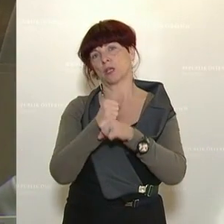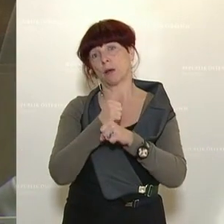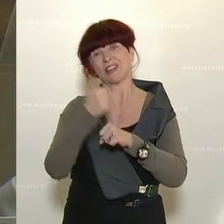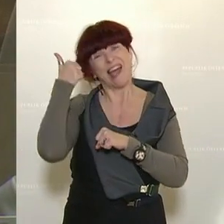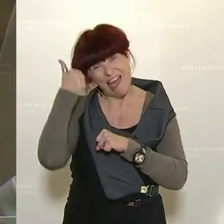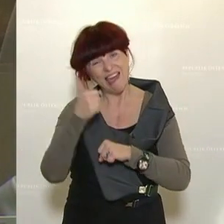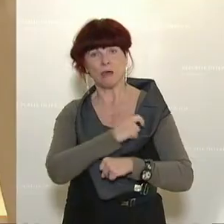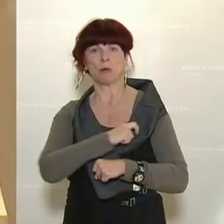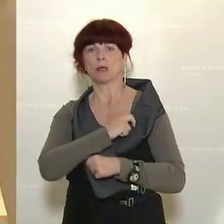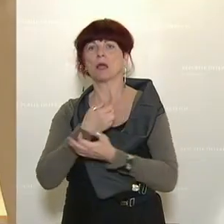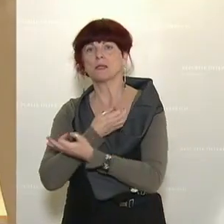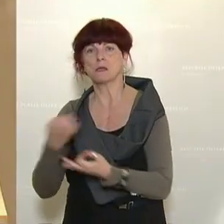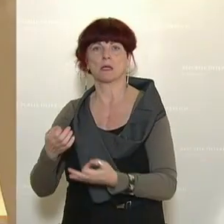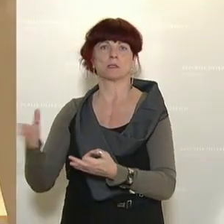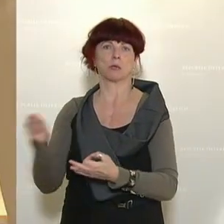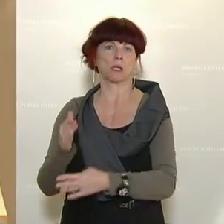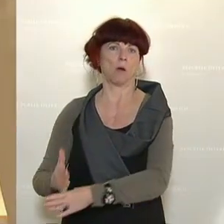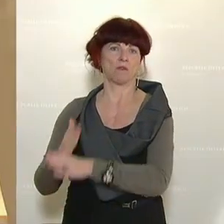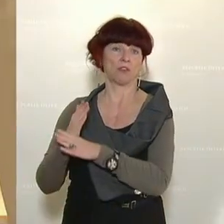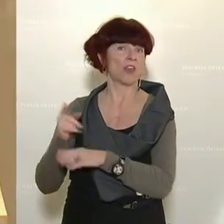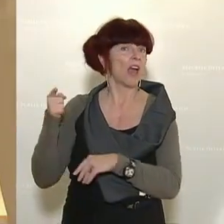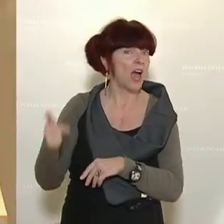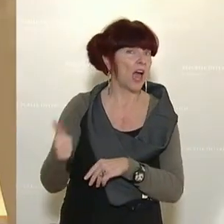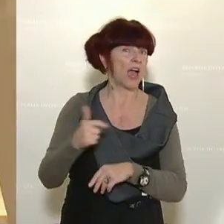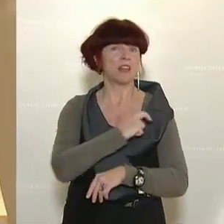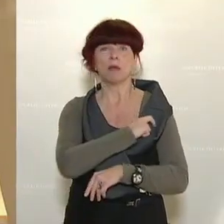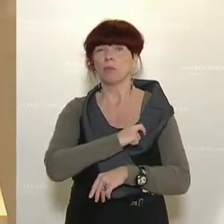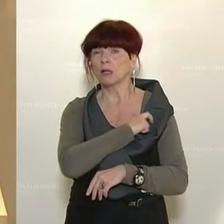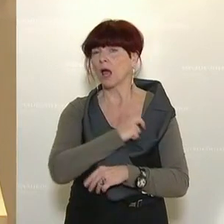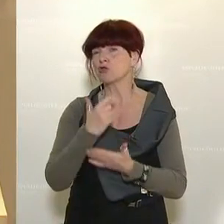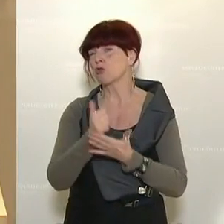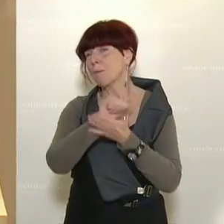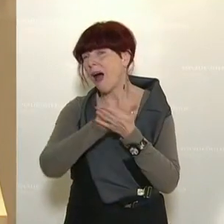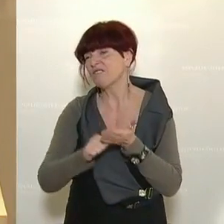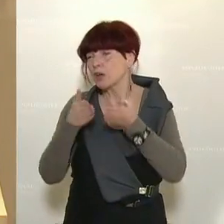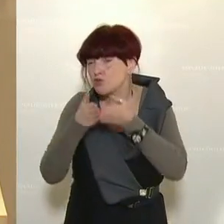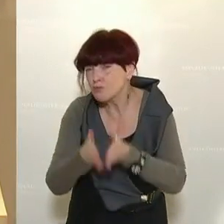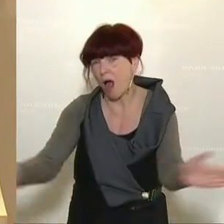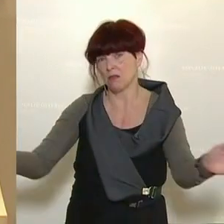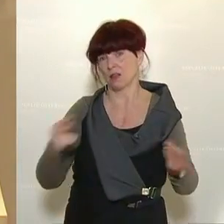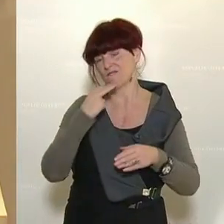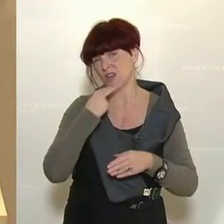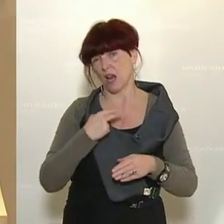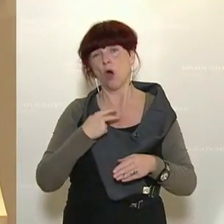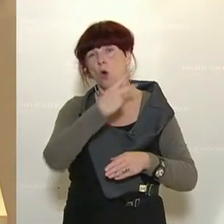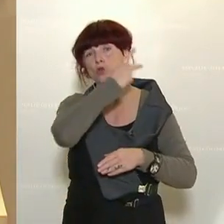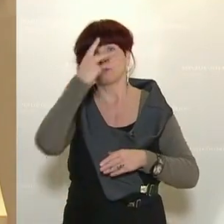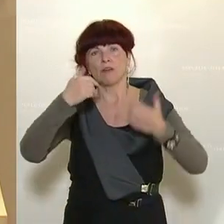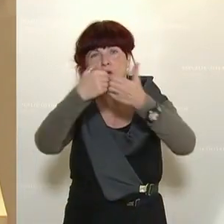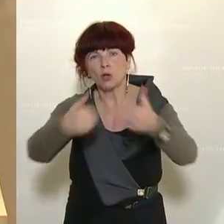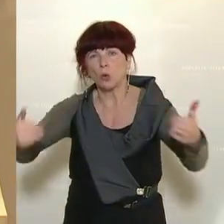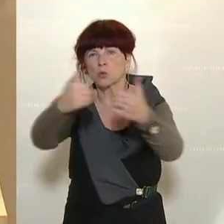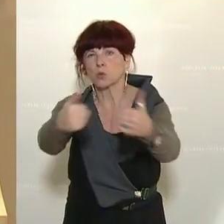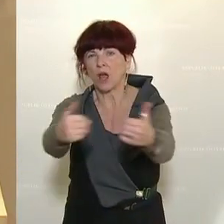hat nichts dazu beigetragen. Eine Fraktion ist die, die von Anfang an spaltet und versucht, die Bevölkerung zu trennen. Und das ist wirklich nichts zu